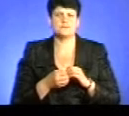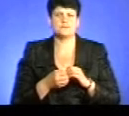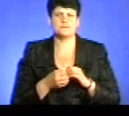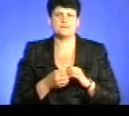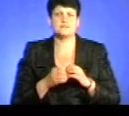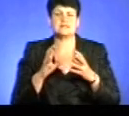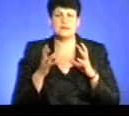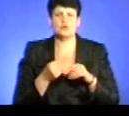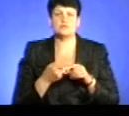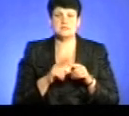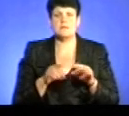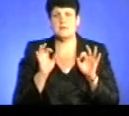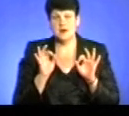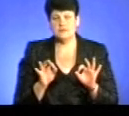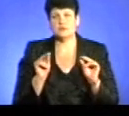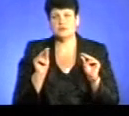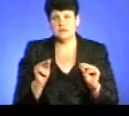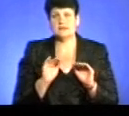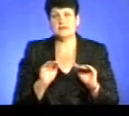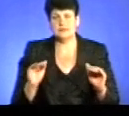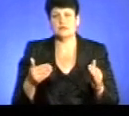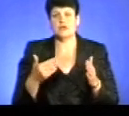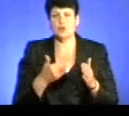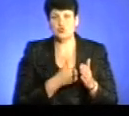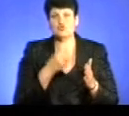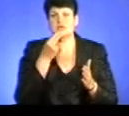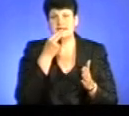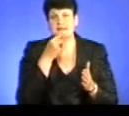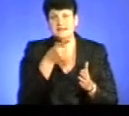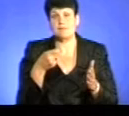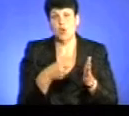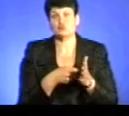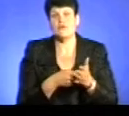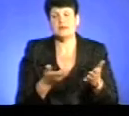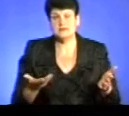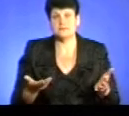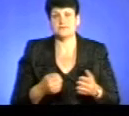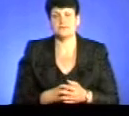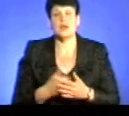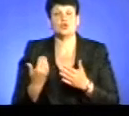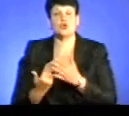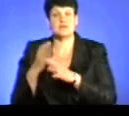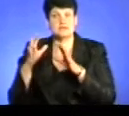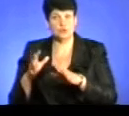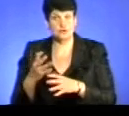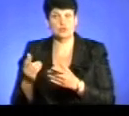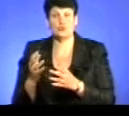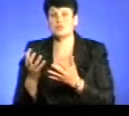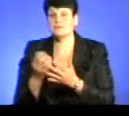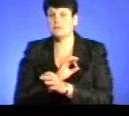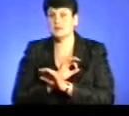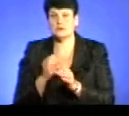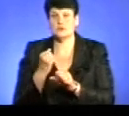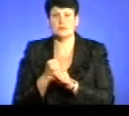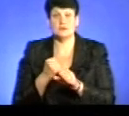загалом це правильно і справедливо. Діти хочуть дійсно, їх треба годувати. Питання. Якщо новий закон успішно діє, то для чого потрібен